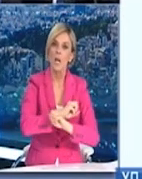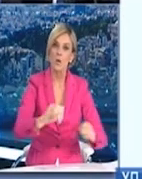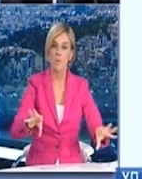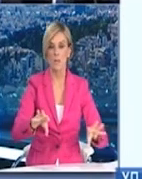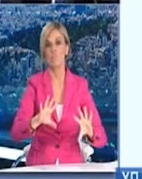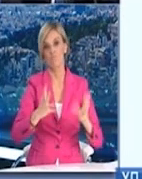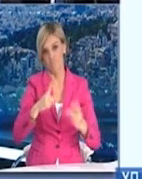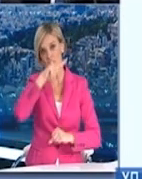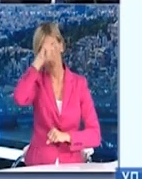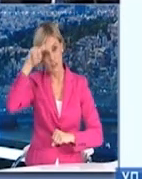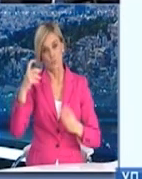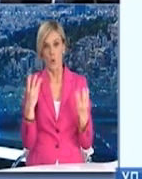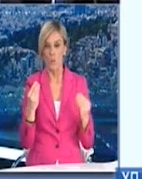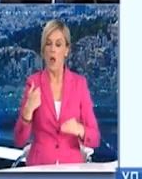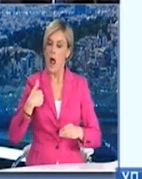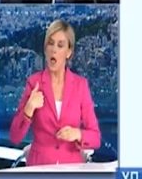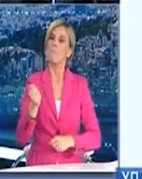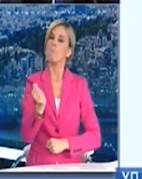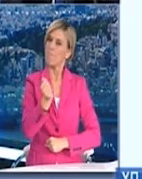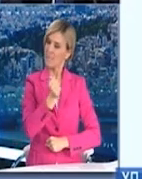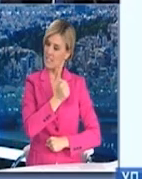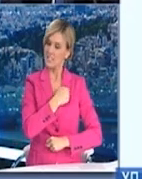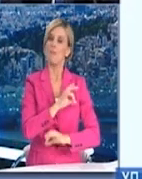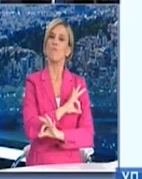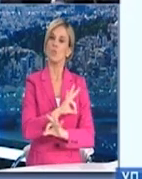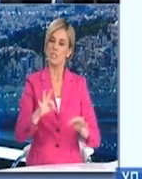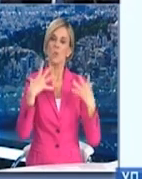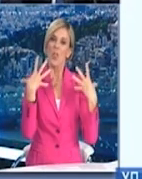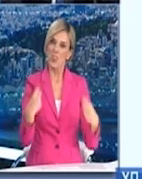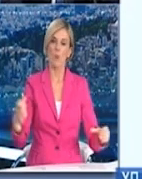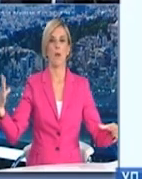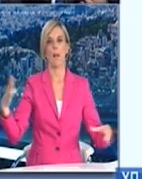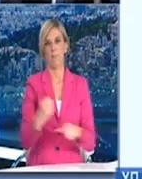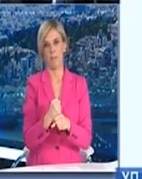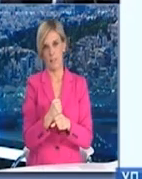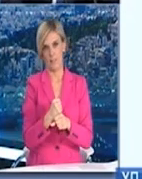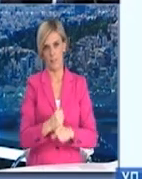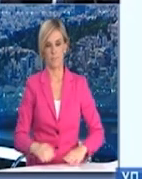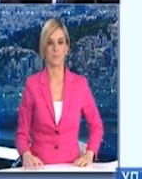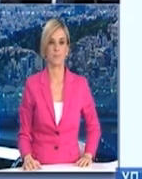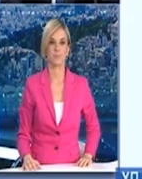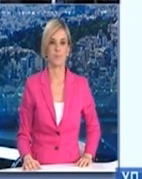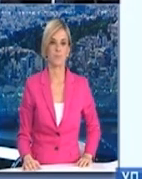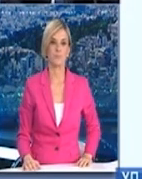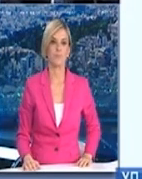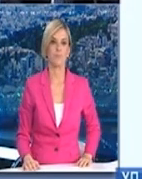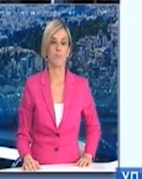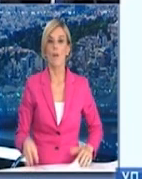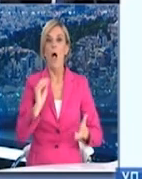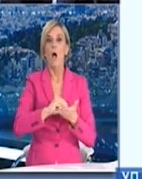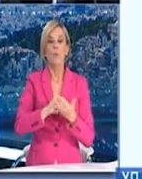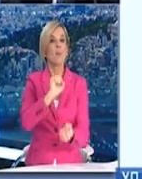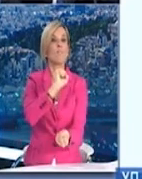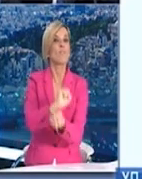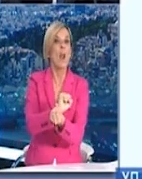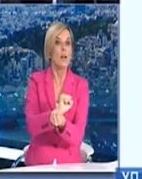Είμαι επεμπισμένος όμως θα ταστευτεί με επιτυχία. Πάμε. Υπάρχουν και τα σωφωνιστικά